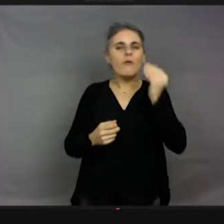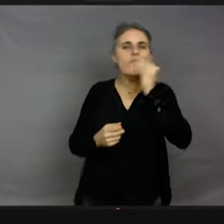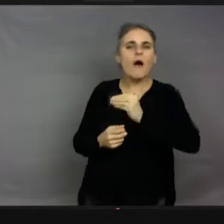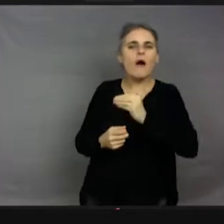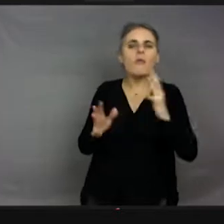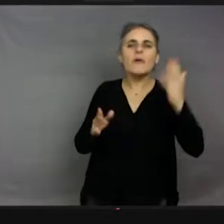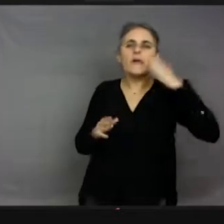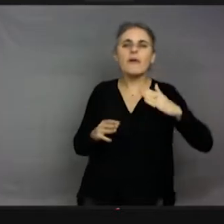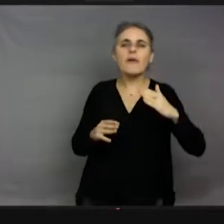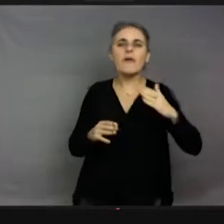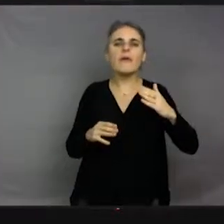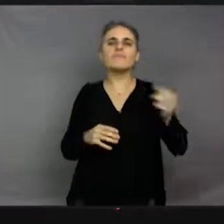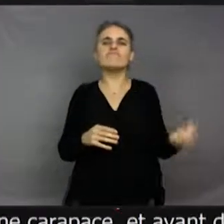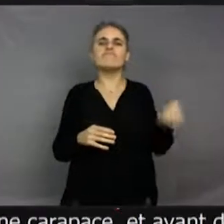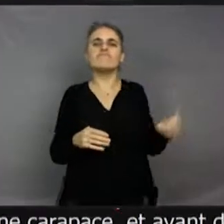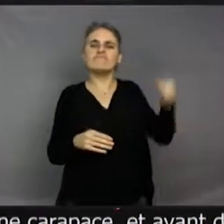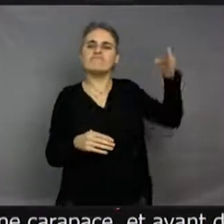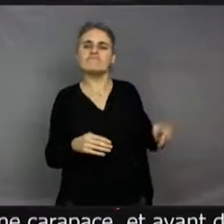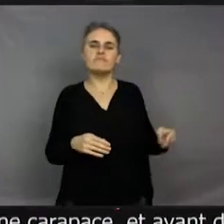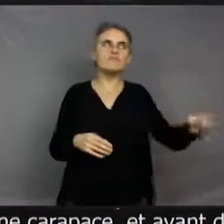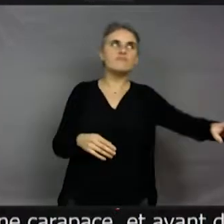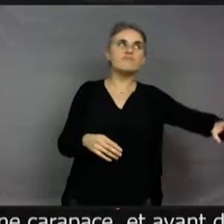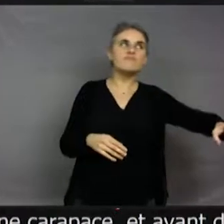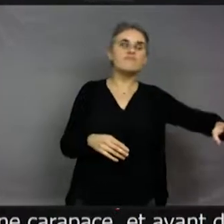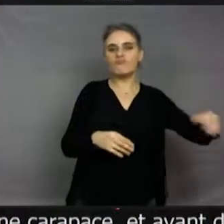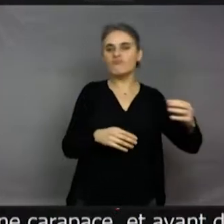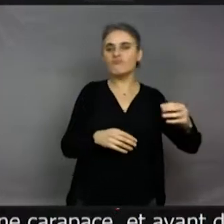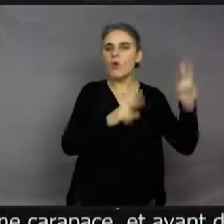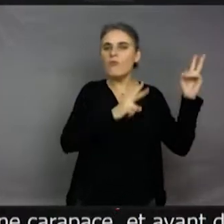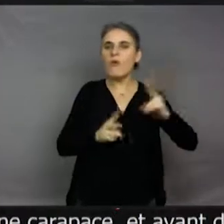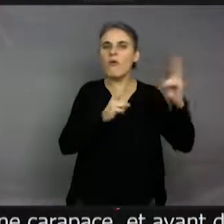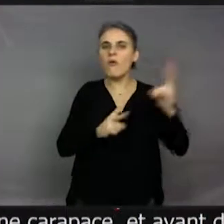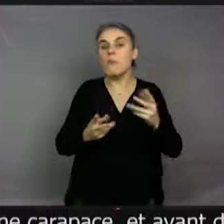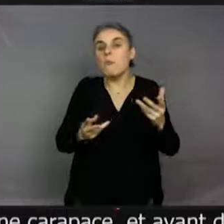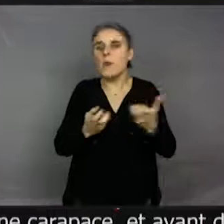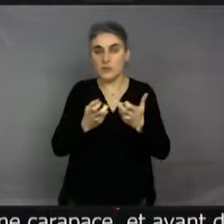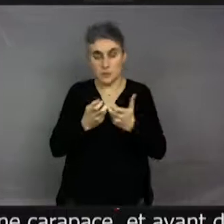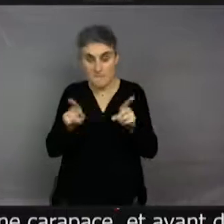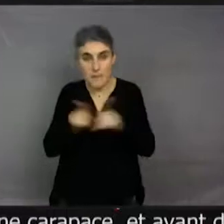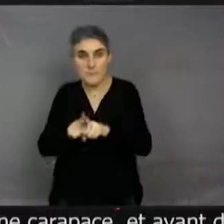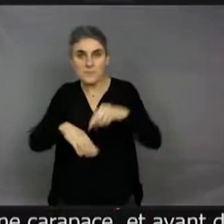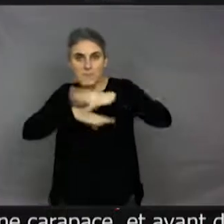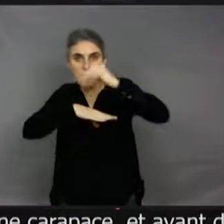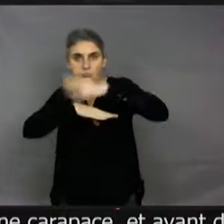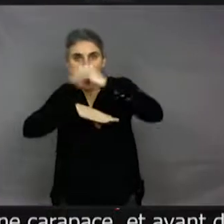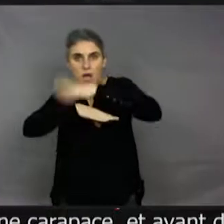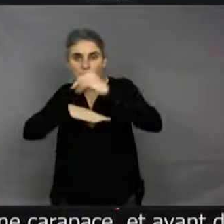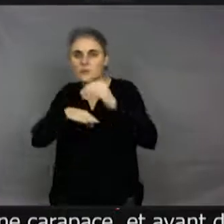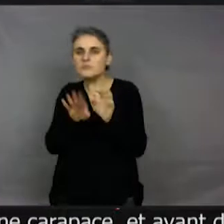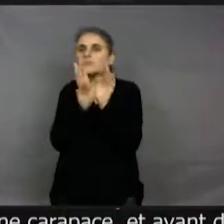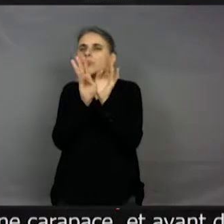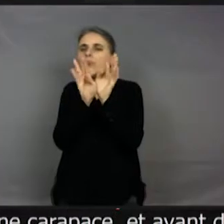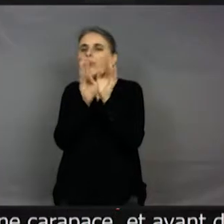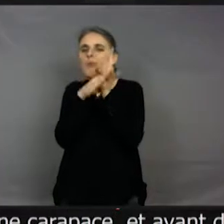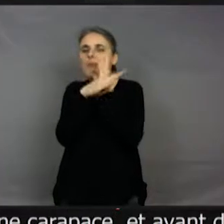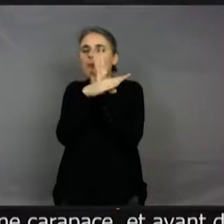pour dire, tiens, est-ce qu'il du vent, est-ce qu'il fait froid ? En fait, en quelque sorte, c'est un peu les poils qui sortent de cette carapace et donc tous ces poils les informent